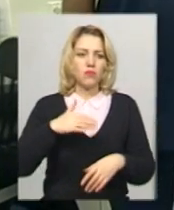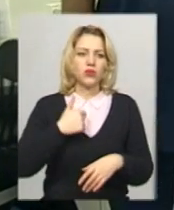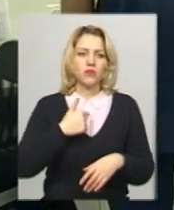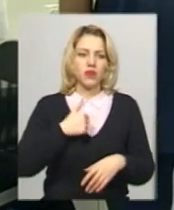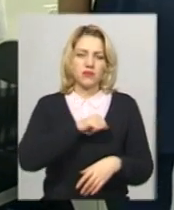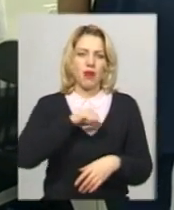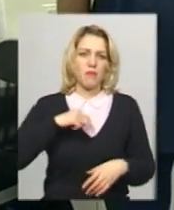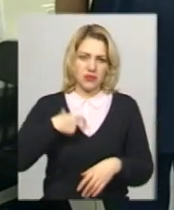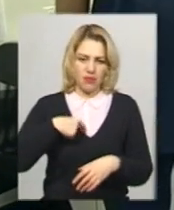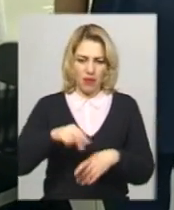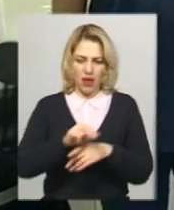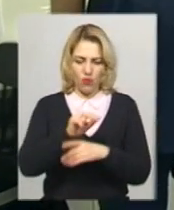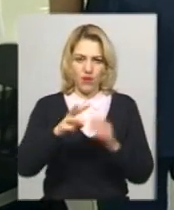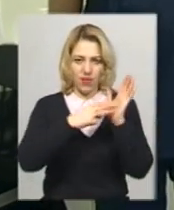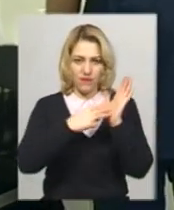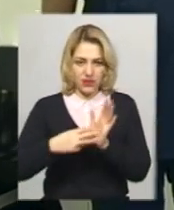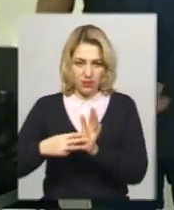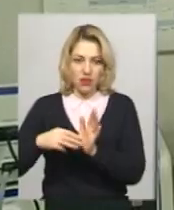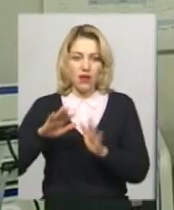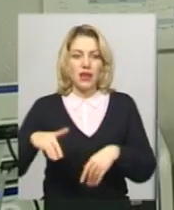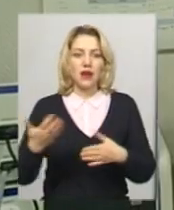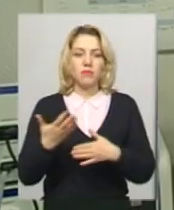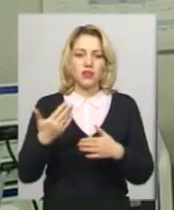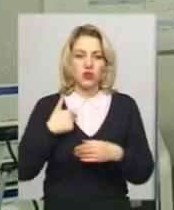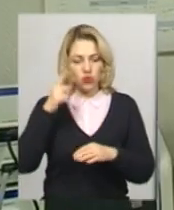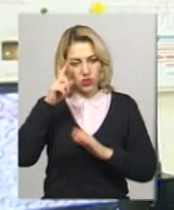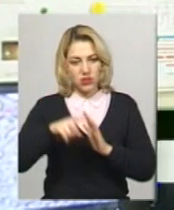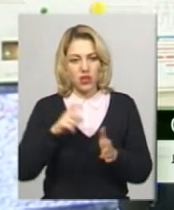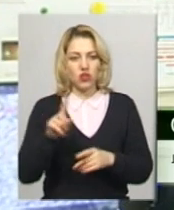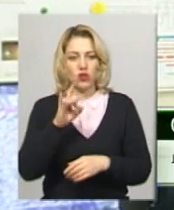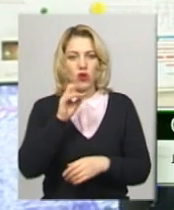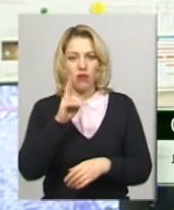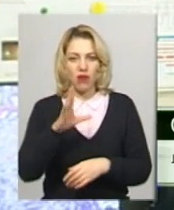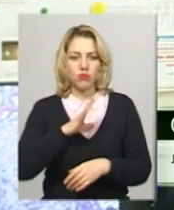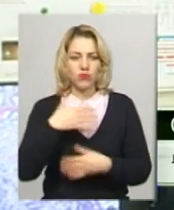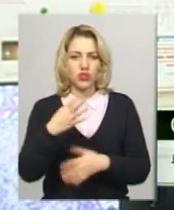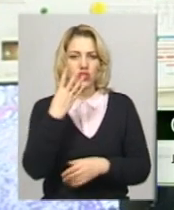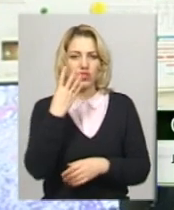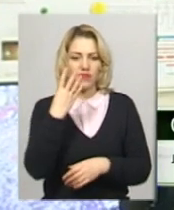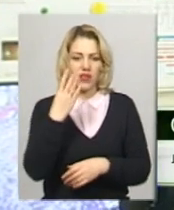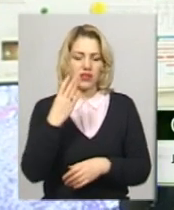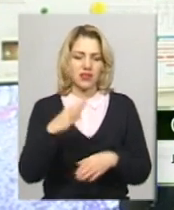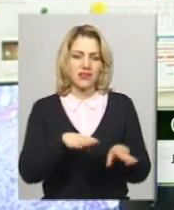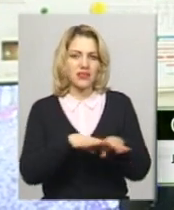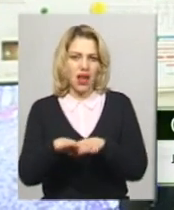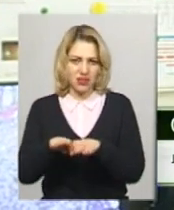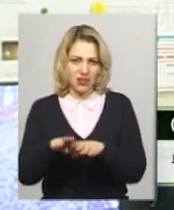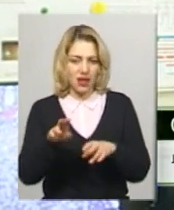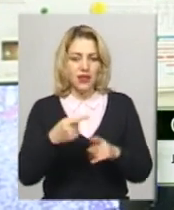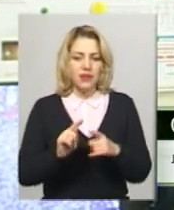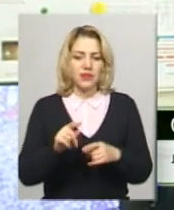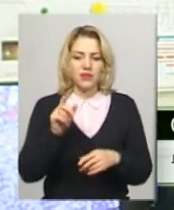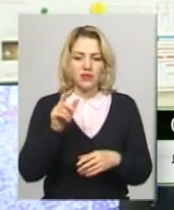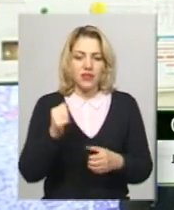тривав вісім місяців, після чого Юля дізналася, що має четверту стадію раку. На жаль, в Україні пацієнти звертаються